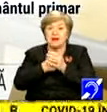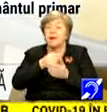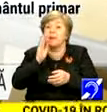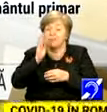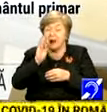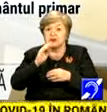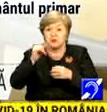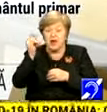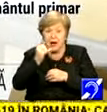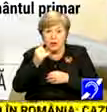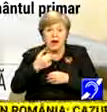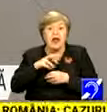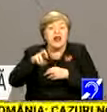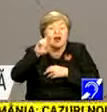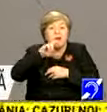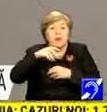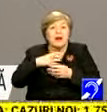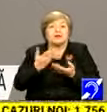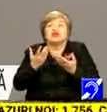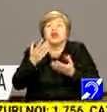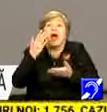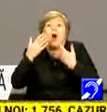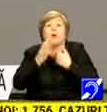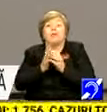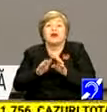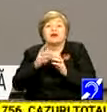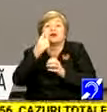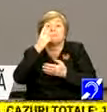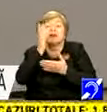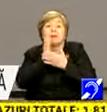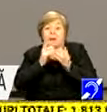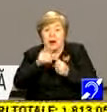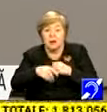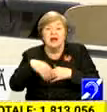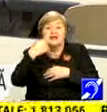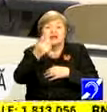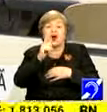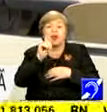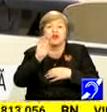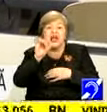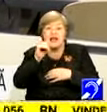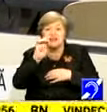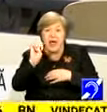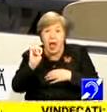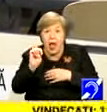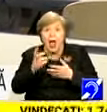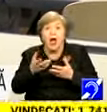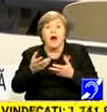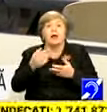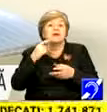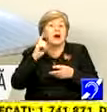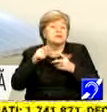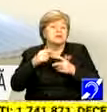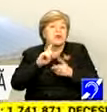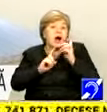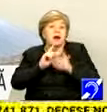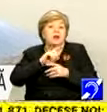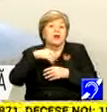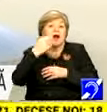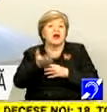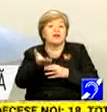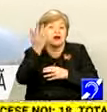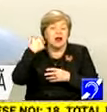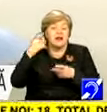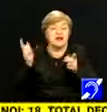pierdut în primul semestru din cauza pandemiei. Se pot da chiar și teze pentru încheierea mediilor, dacă nu s-au susținut înainte de sărbători.